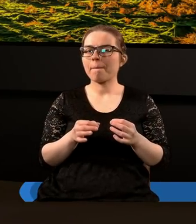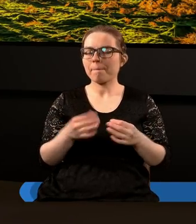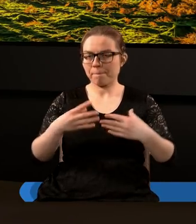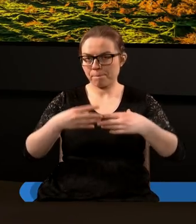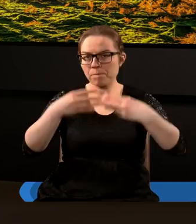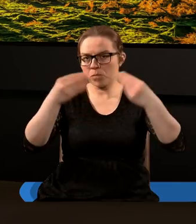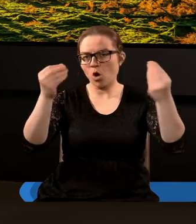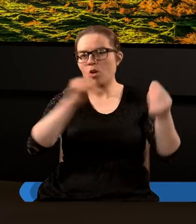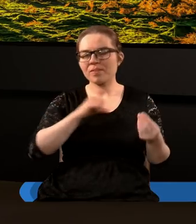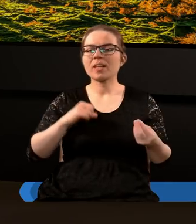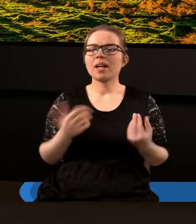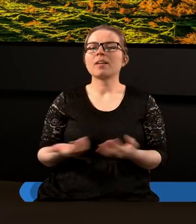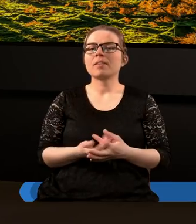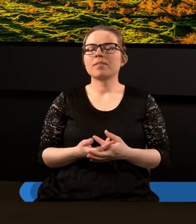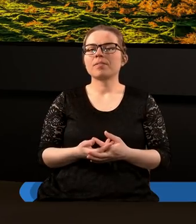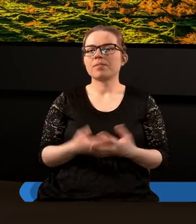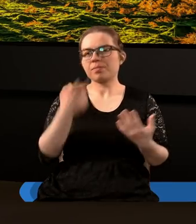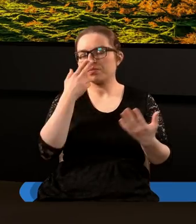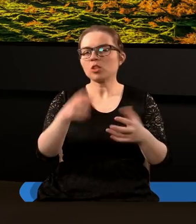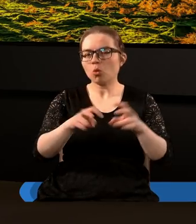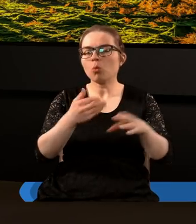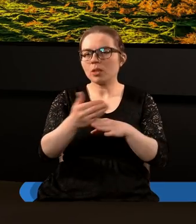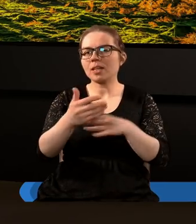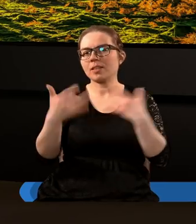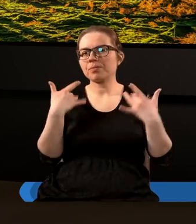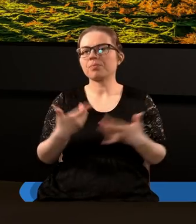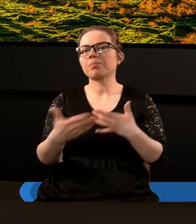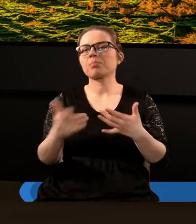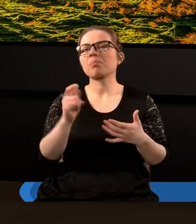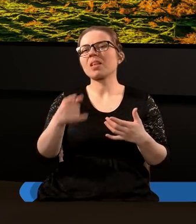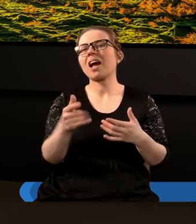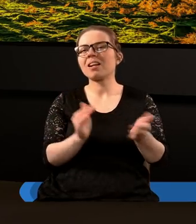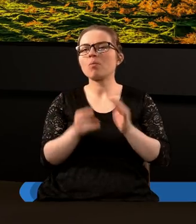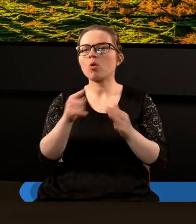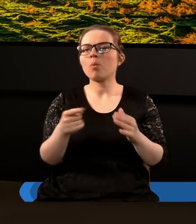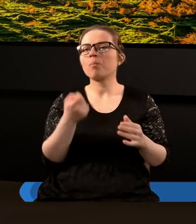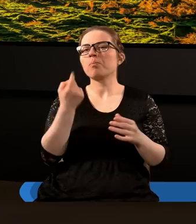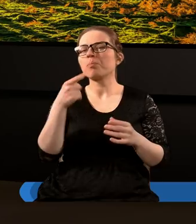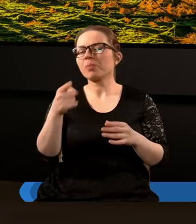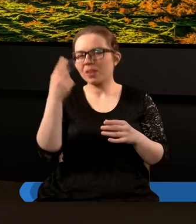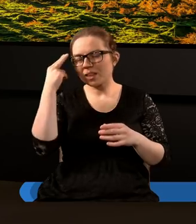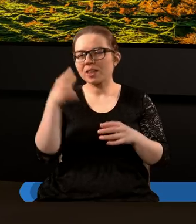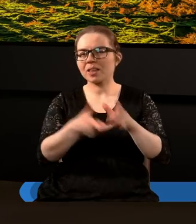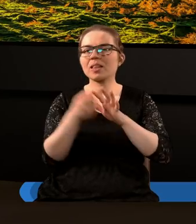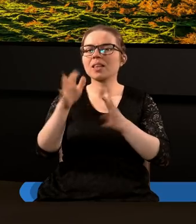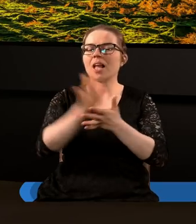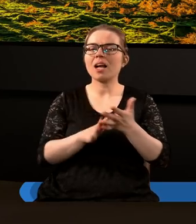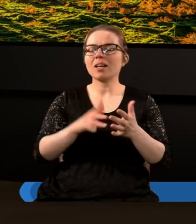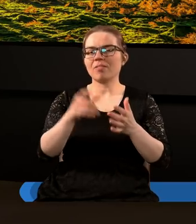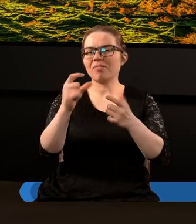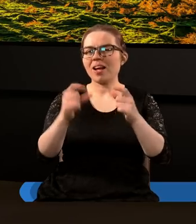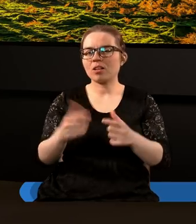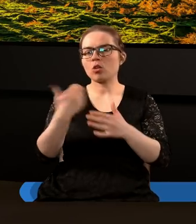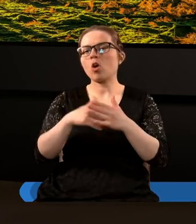rozwija się no i właśnie w jaki sposób odnosimy ten tekst tych trzech wersetów